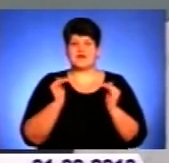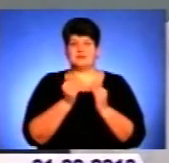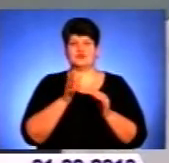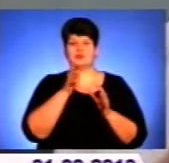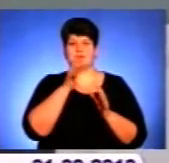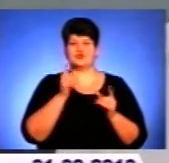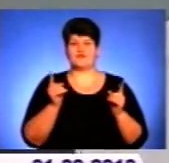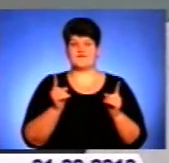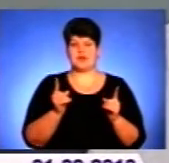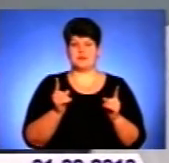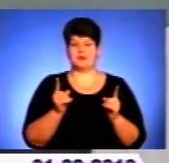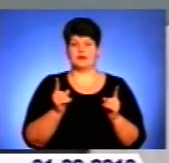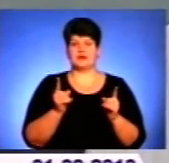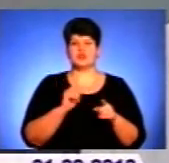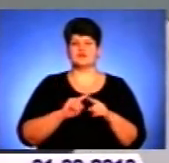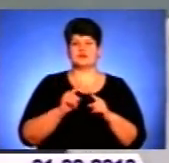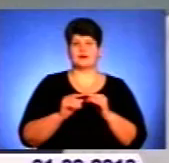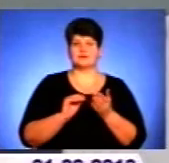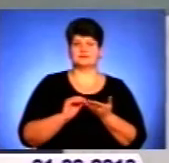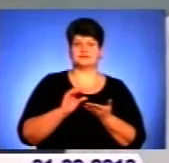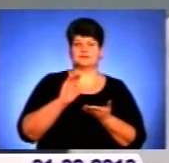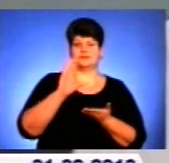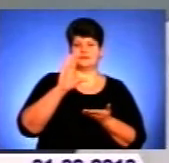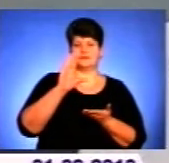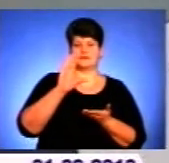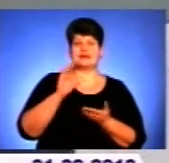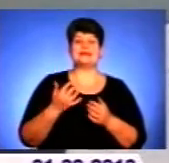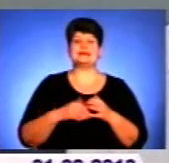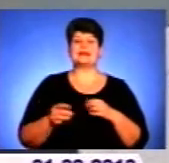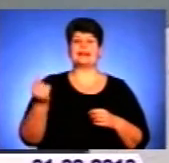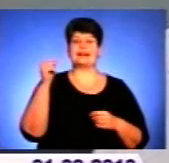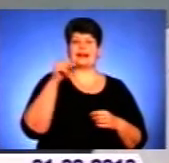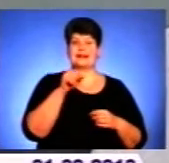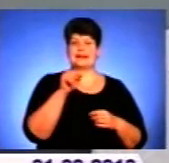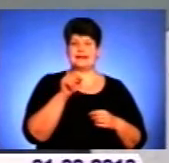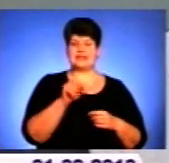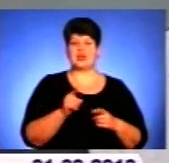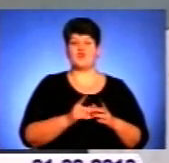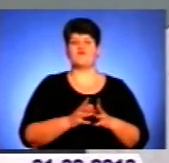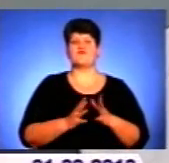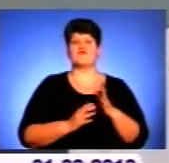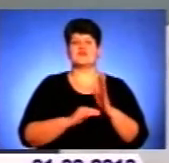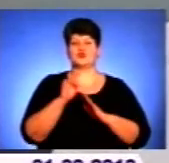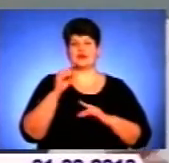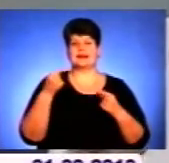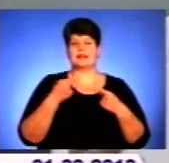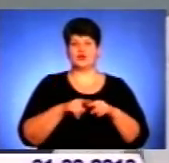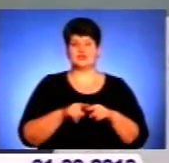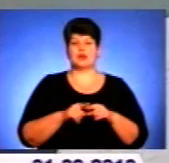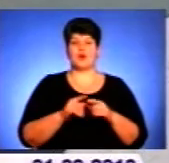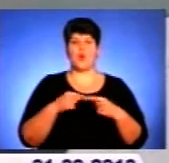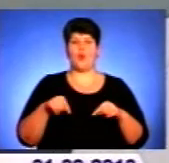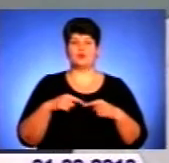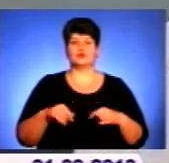времени быстро підняться. І ось середі таких високотехнологічних отраслі, де у нас є